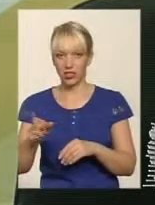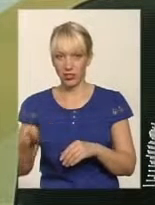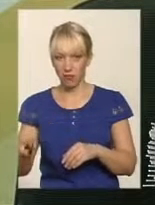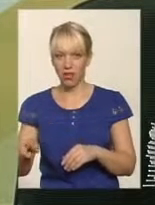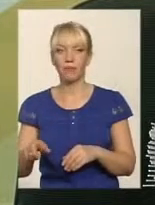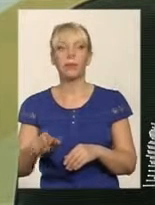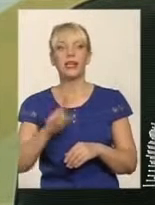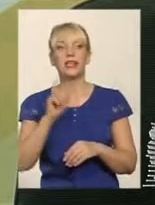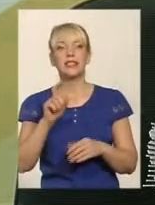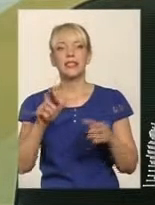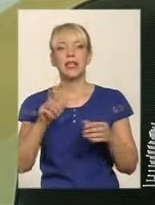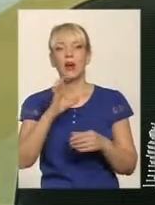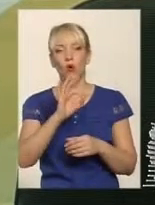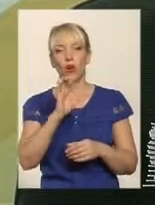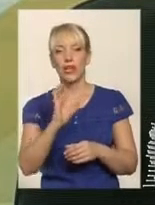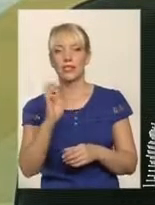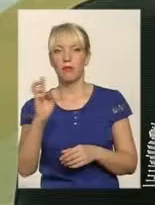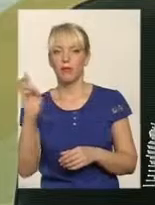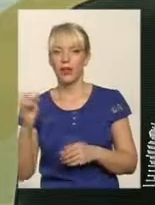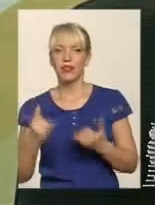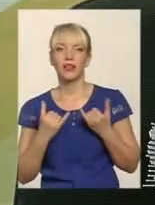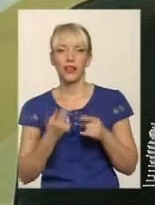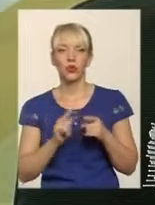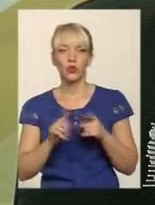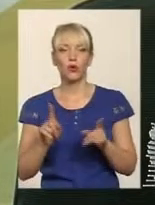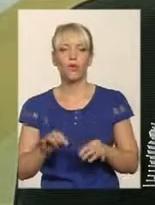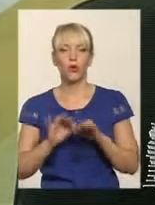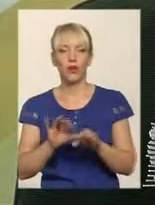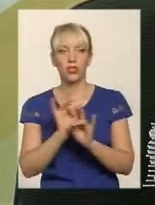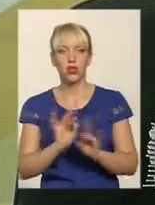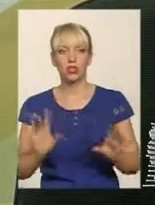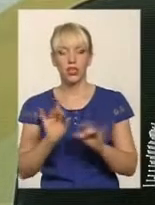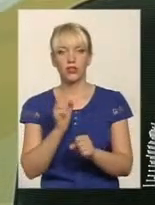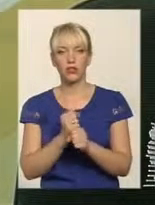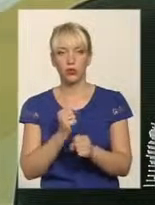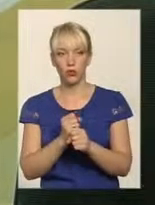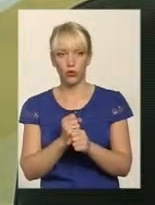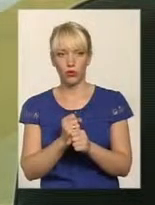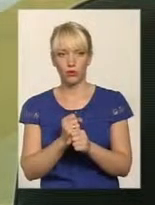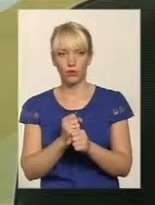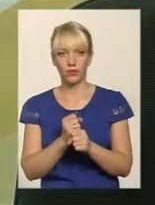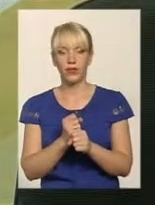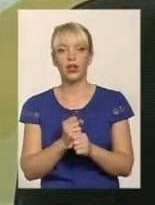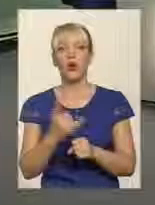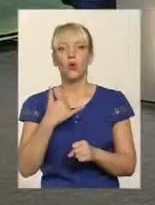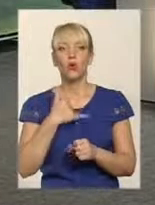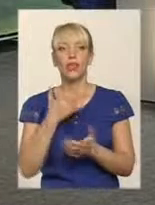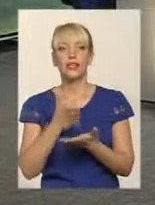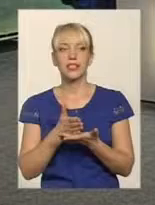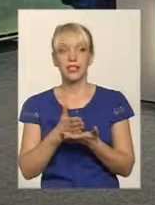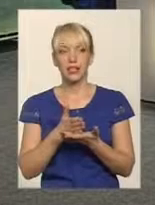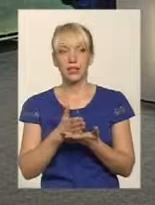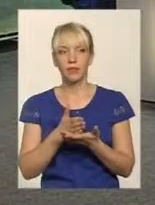співвласниками багатоквартирних будинків, того, щоб провести відповідну роз'яснювальну роботу. В нас є